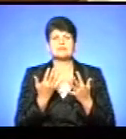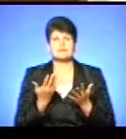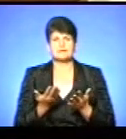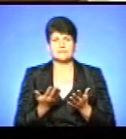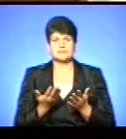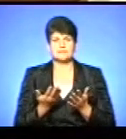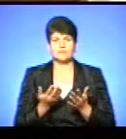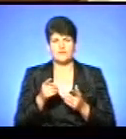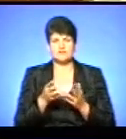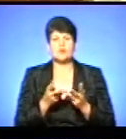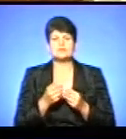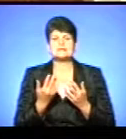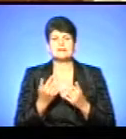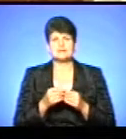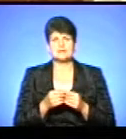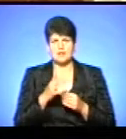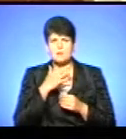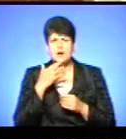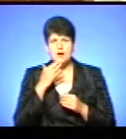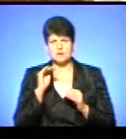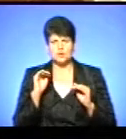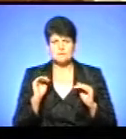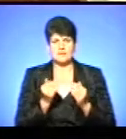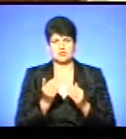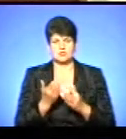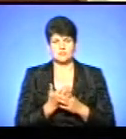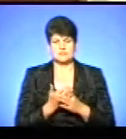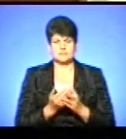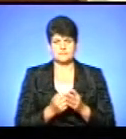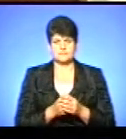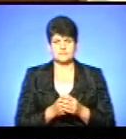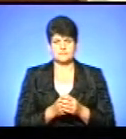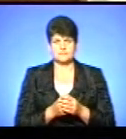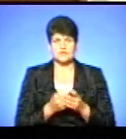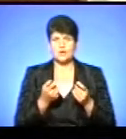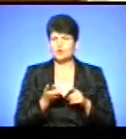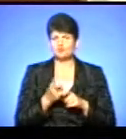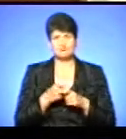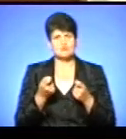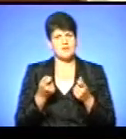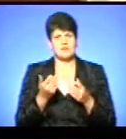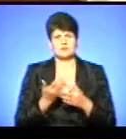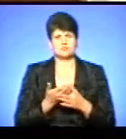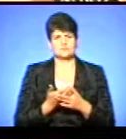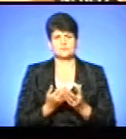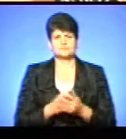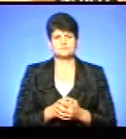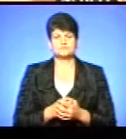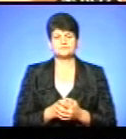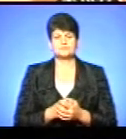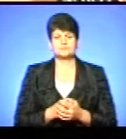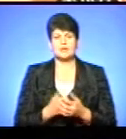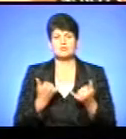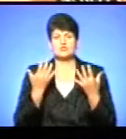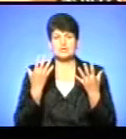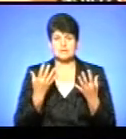по ваших розрахунках? Набагато зменшилась. Дуже мало субсидій. На